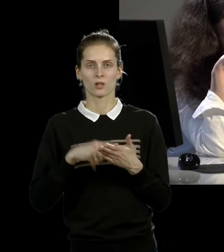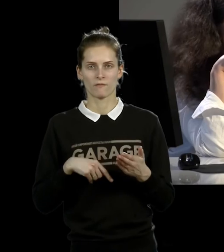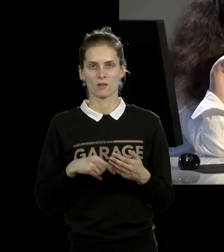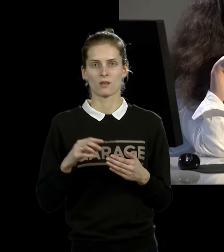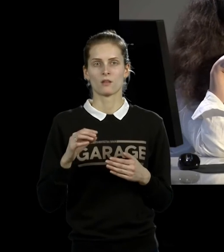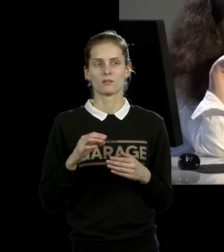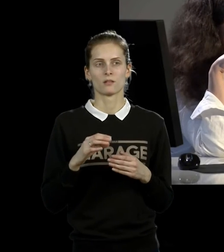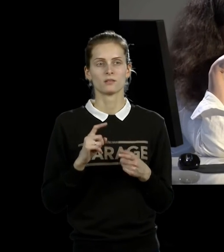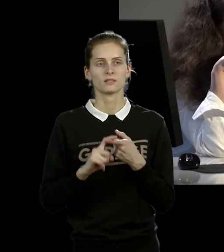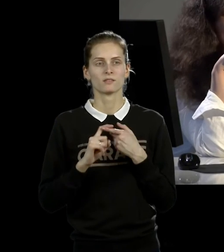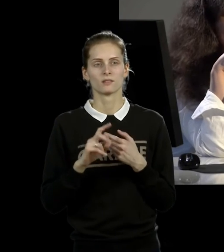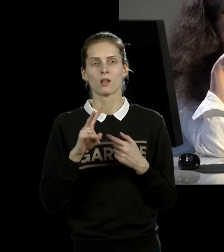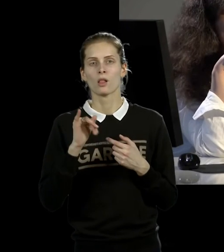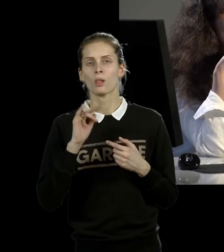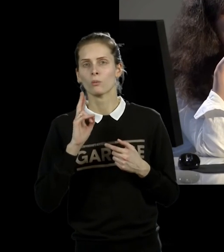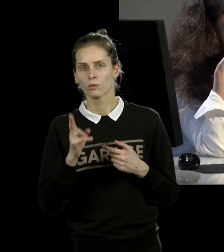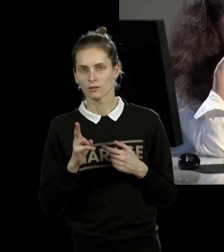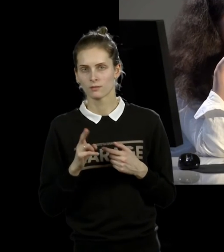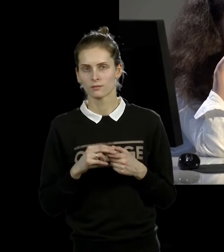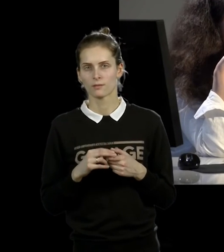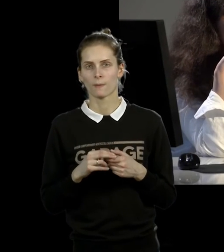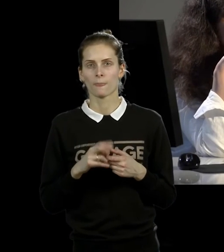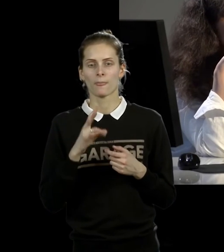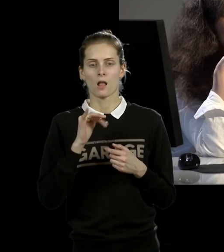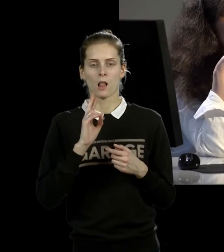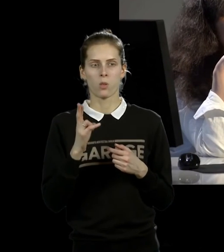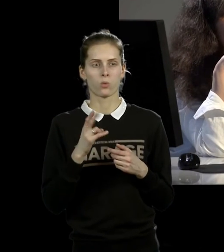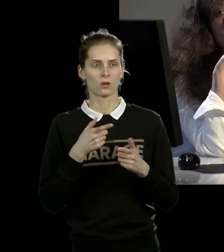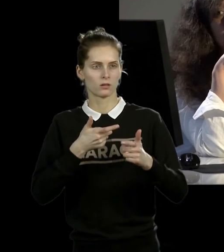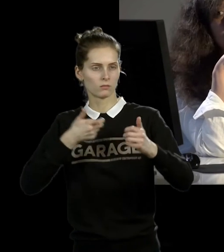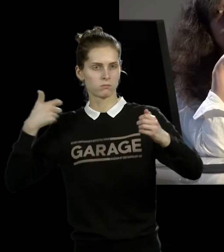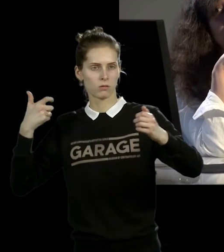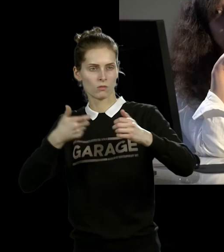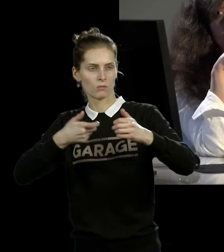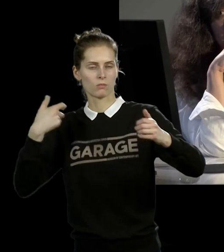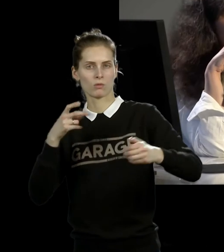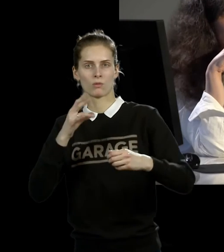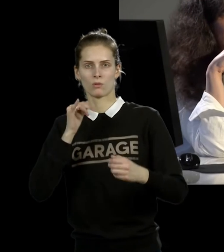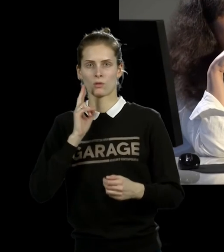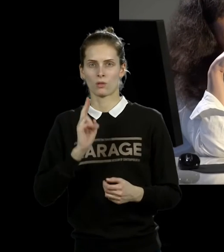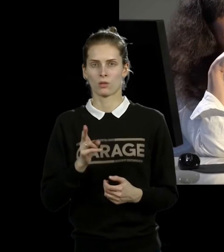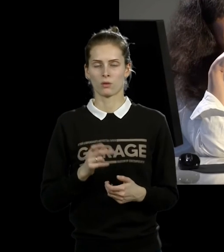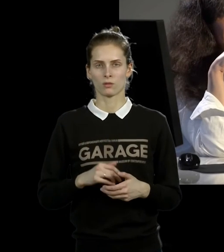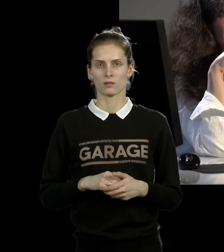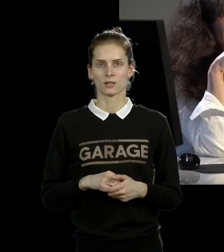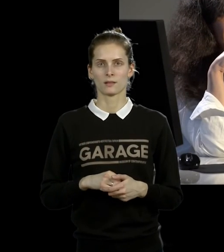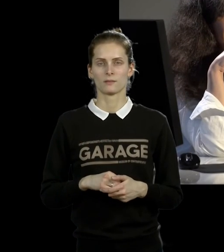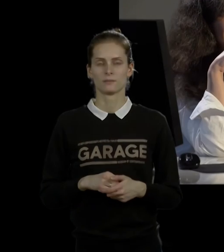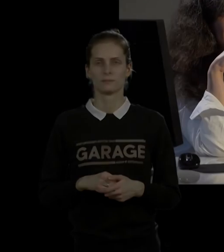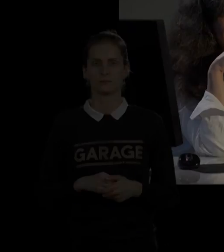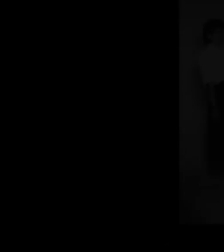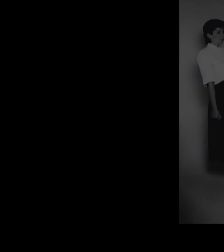проявит слабость, то стрела воздется и в сердце.